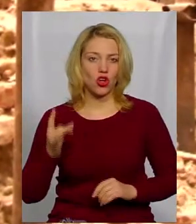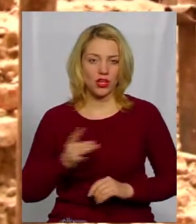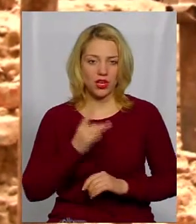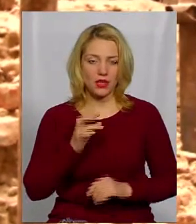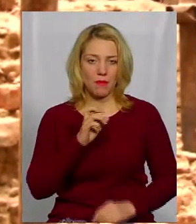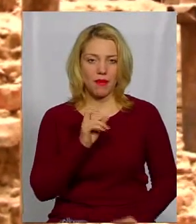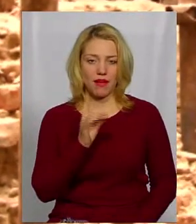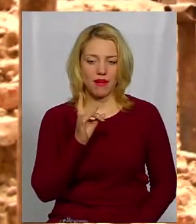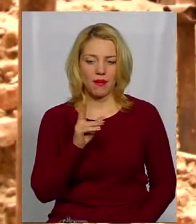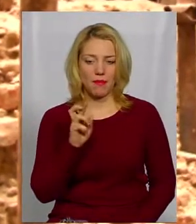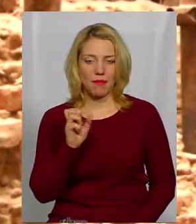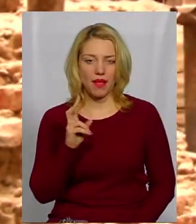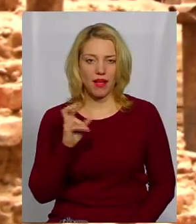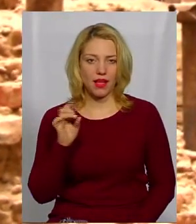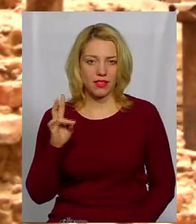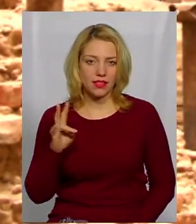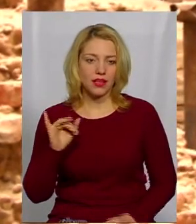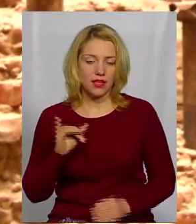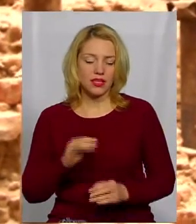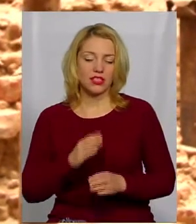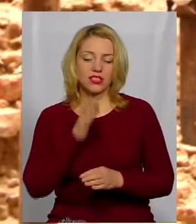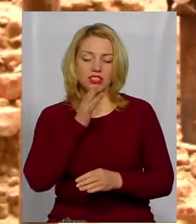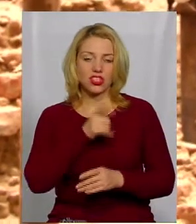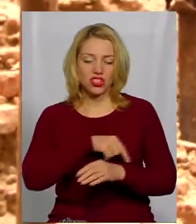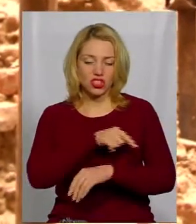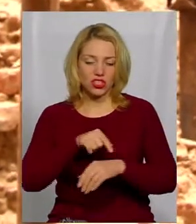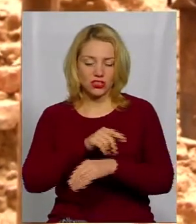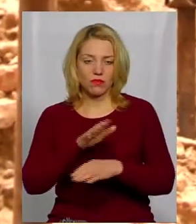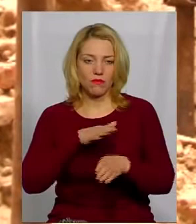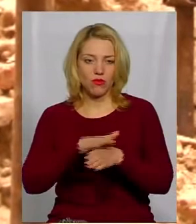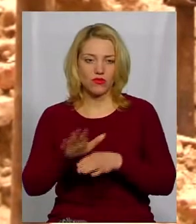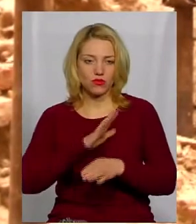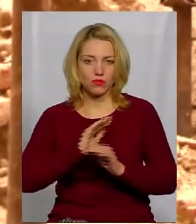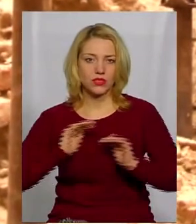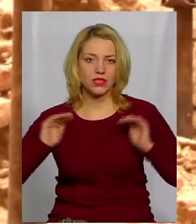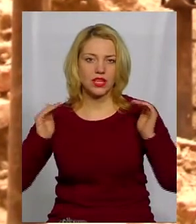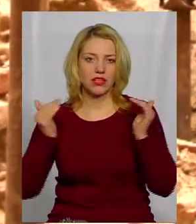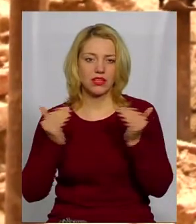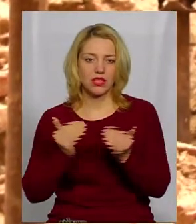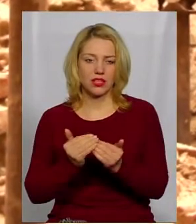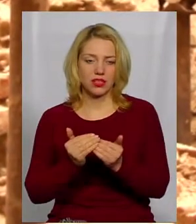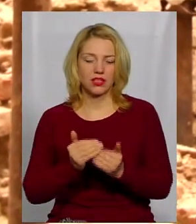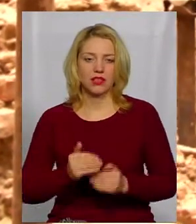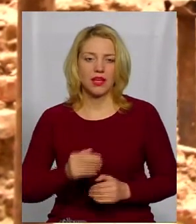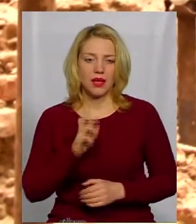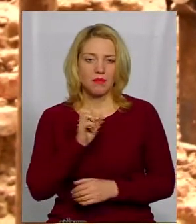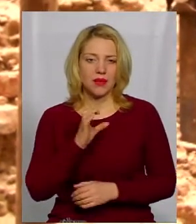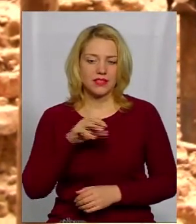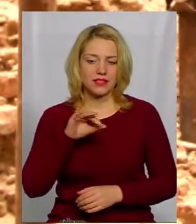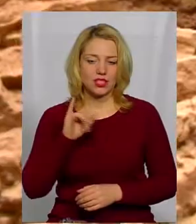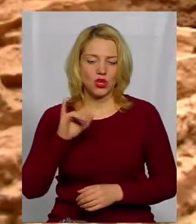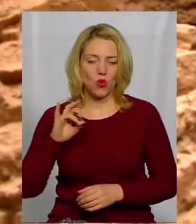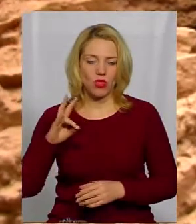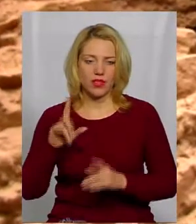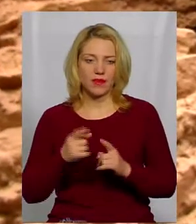з часом вже майже повністю була закрита трьохярусним бастіоном, який ми можемо подивитися, зовніх